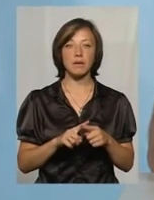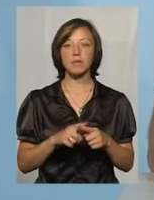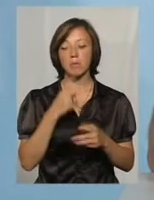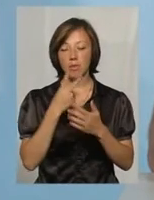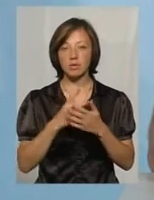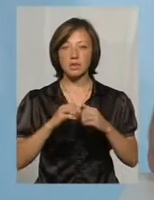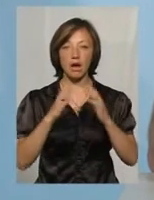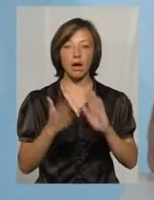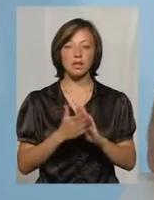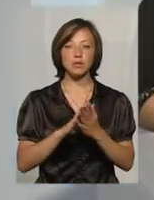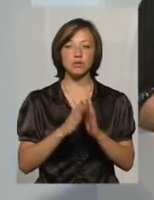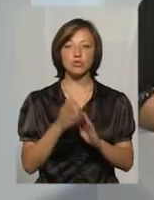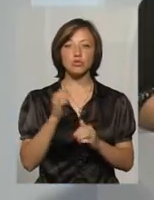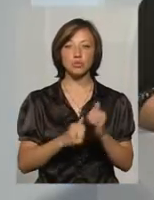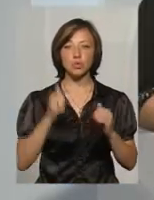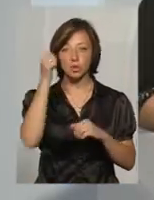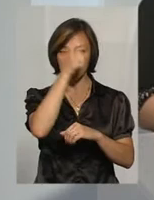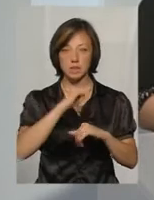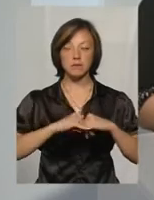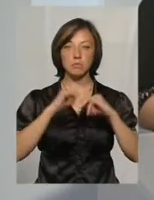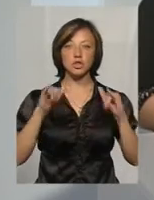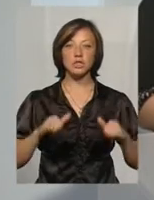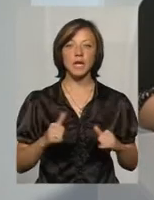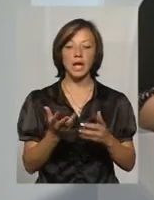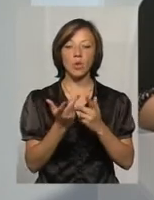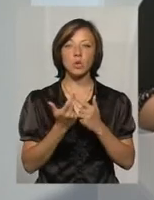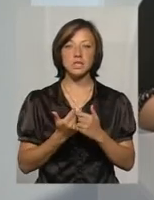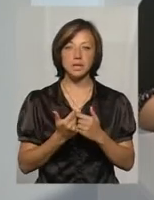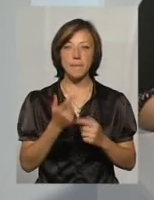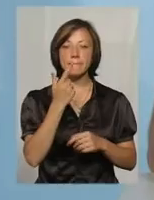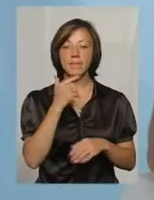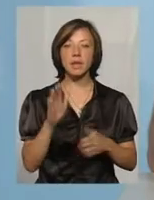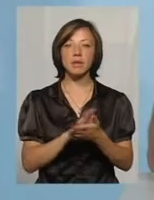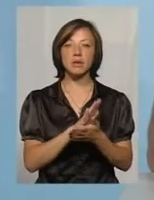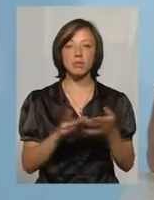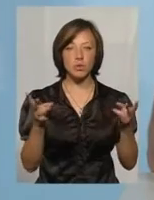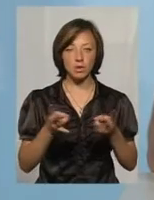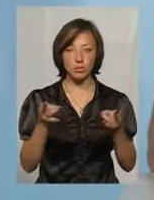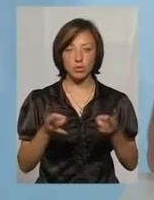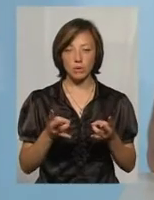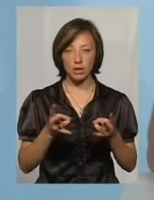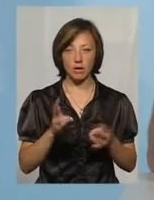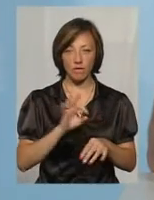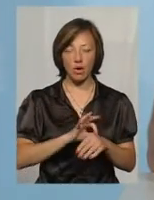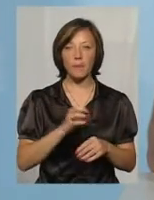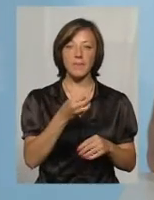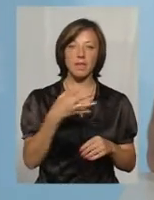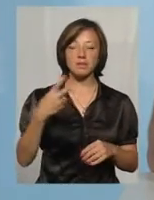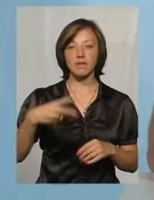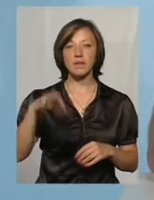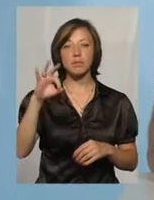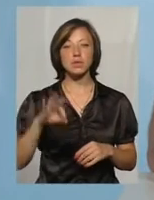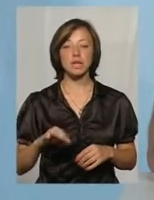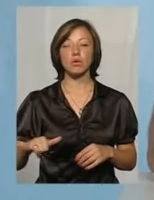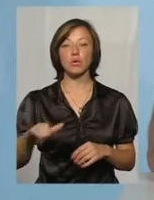тенденцію в щорічному збільшенні кількості діалізних пацієнтів приблизно на 15-20%. На даний час на